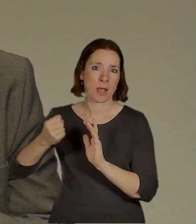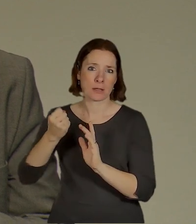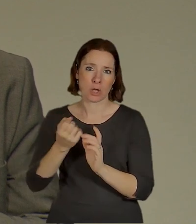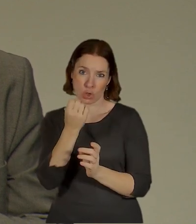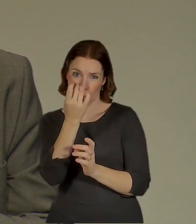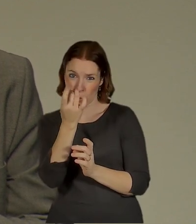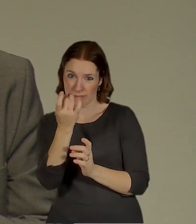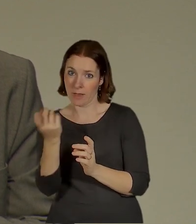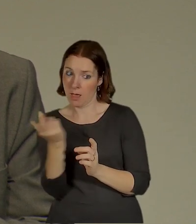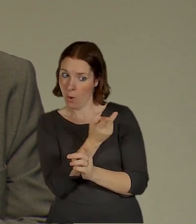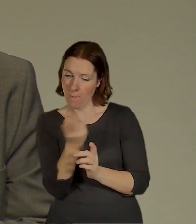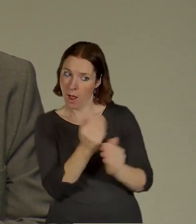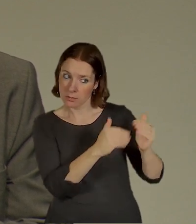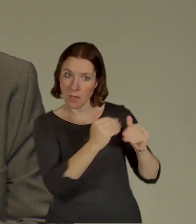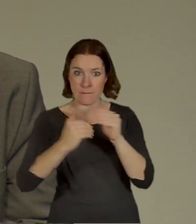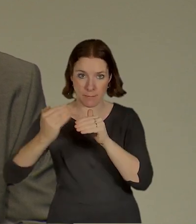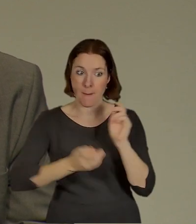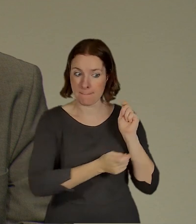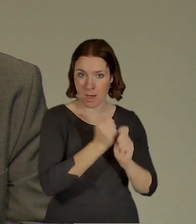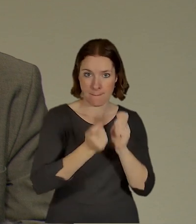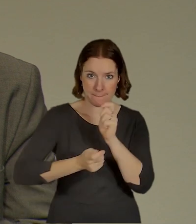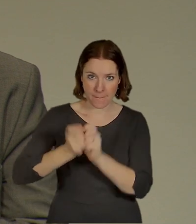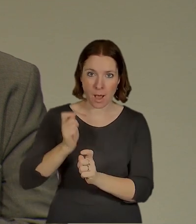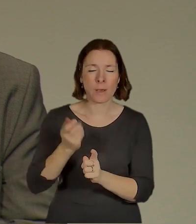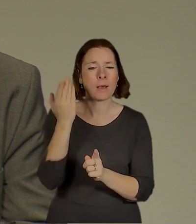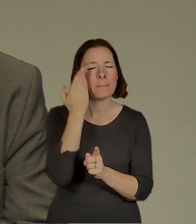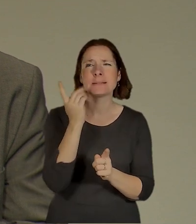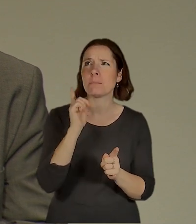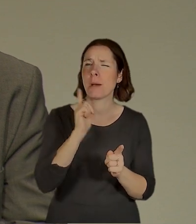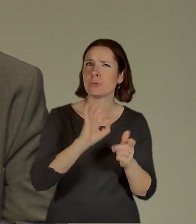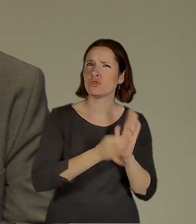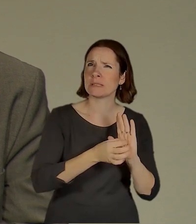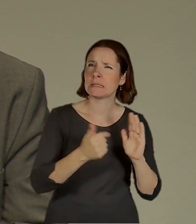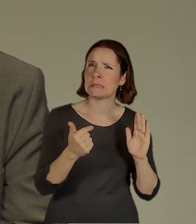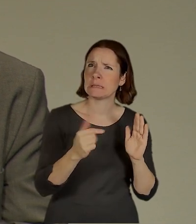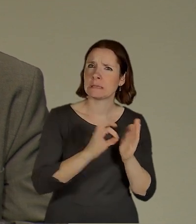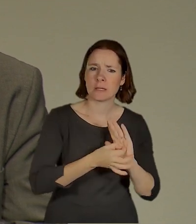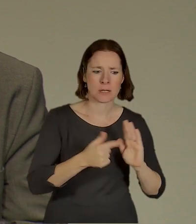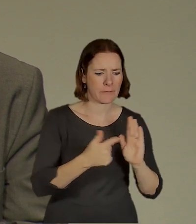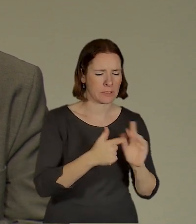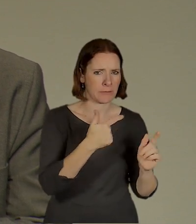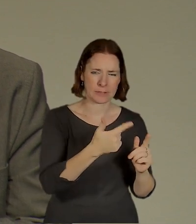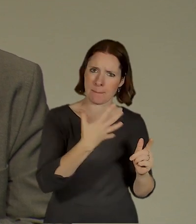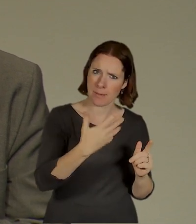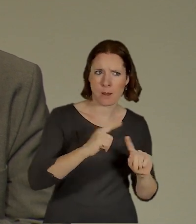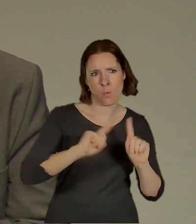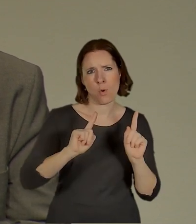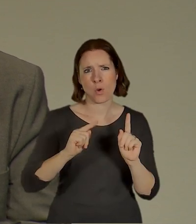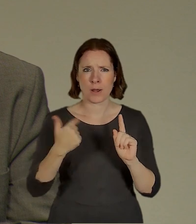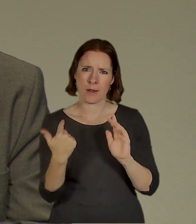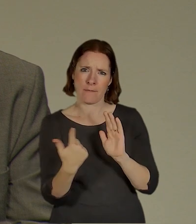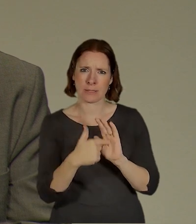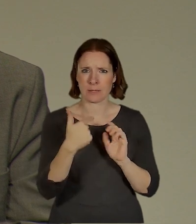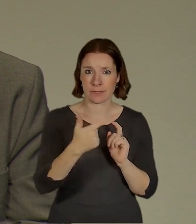Podle těch oficiálních harmonogramů je tam tuším čas zahájení někdy 2025 nebo 2026. Takže tam už jsme